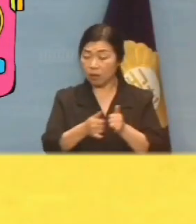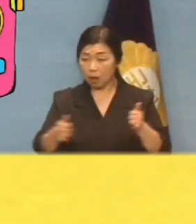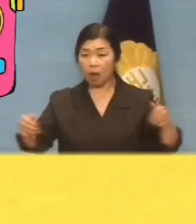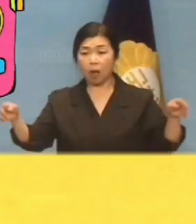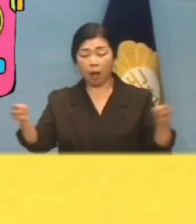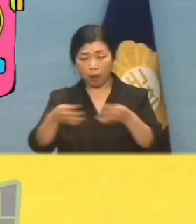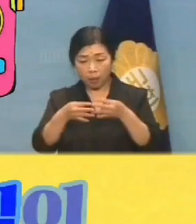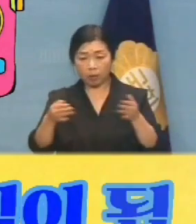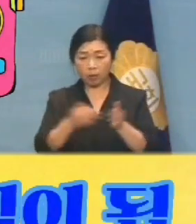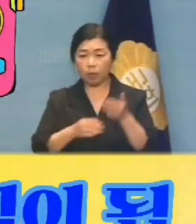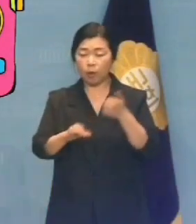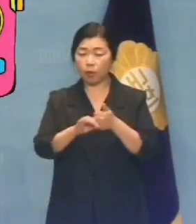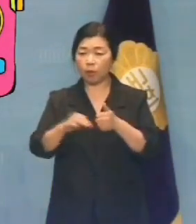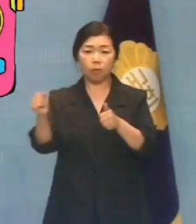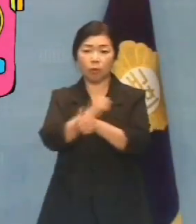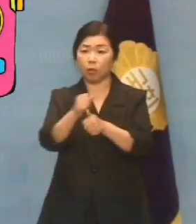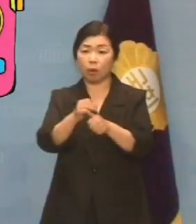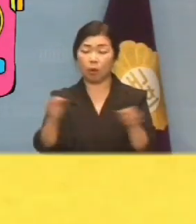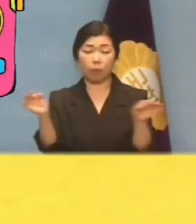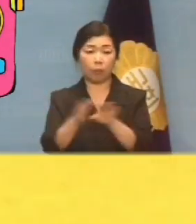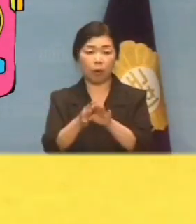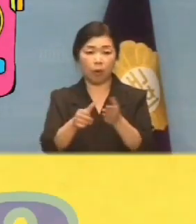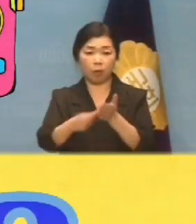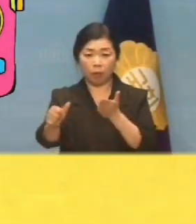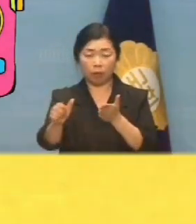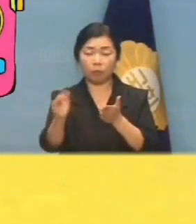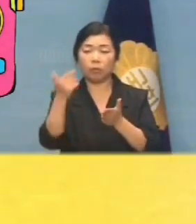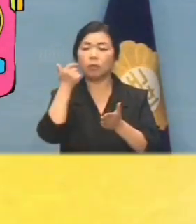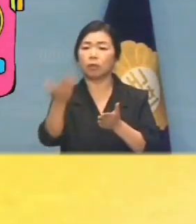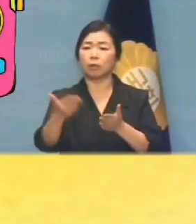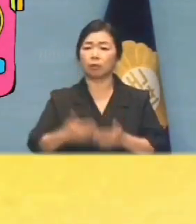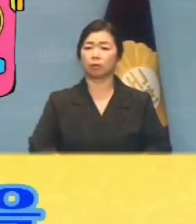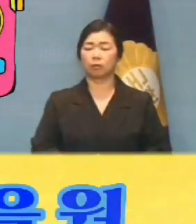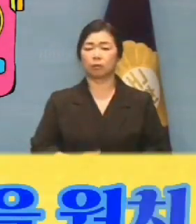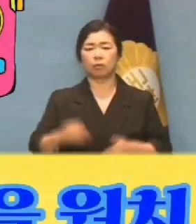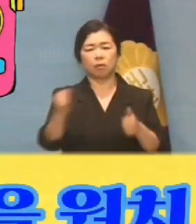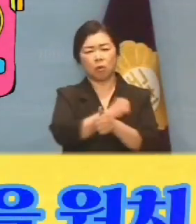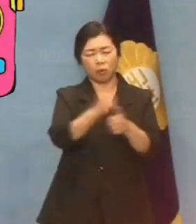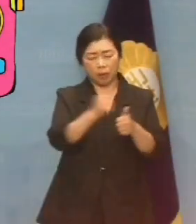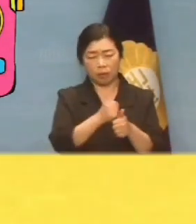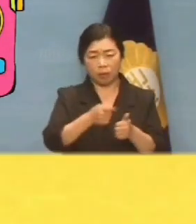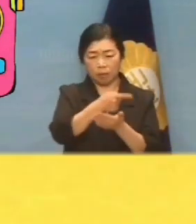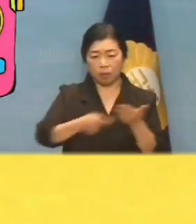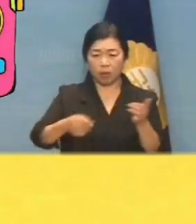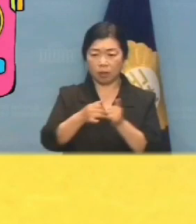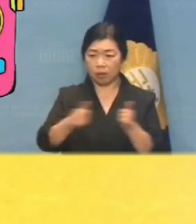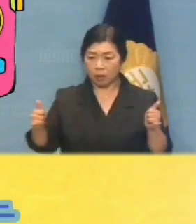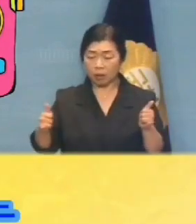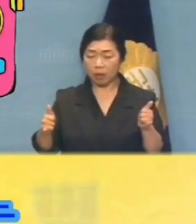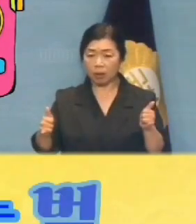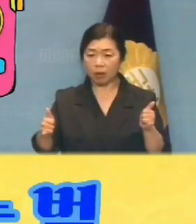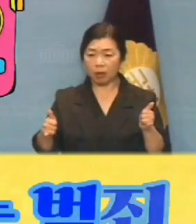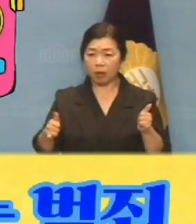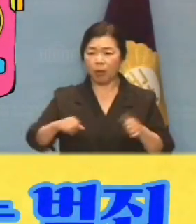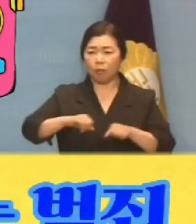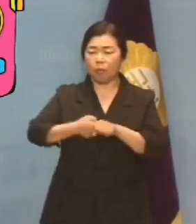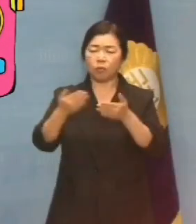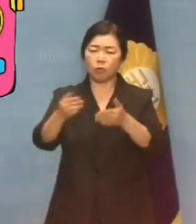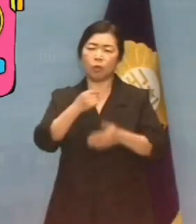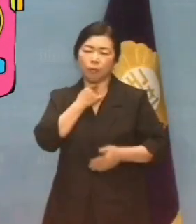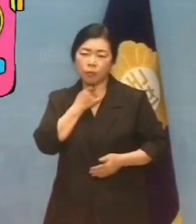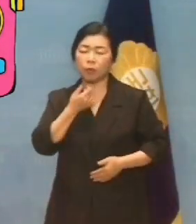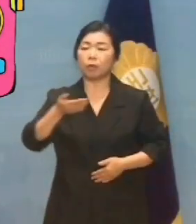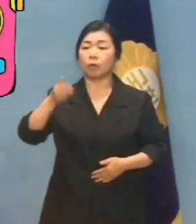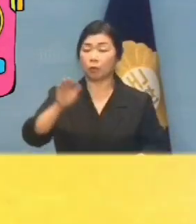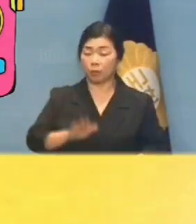폭력은 없던 일이 됩니까? 폭행은 피해자가 처벌을 원치 않아도 처벌해야 하는 범죄입니다.